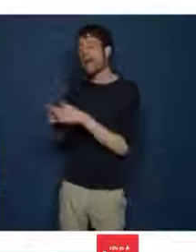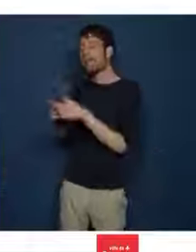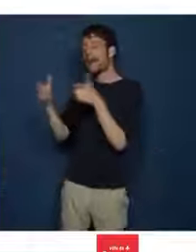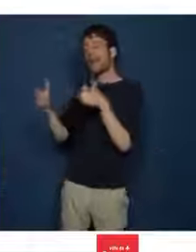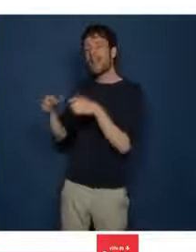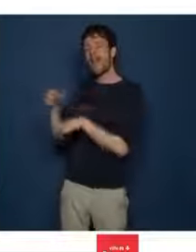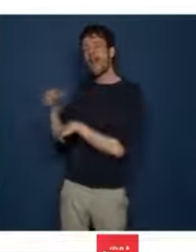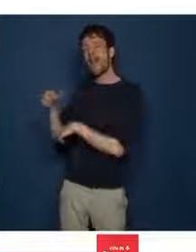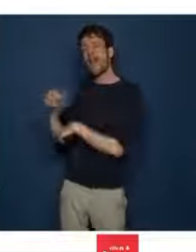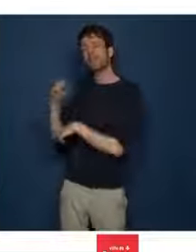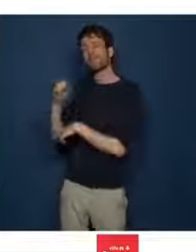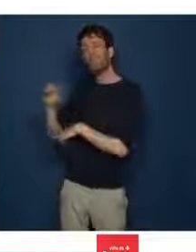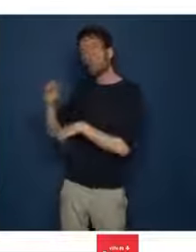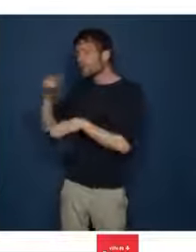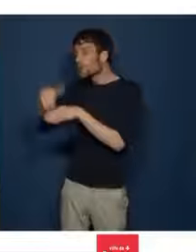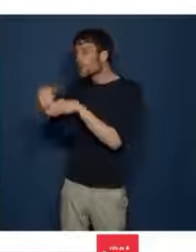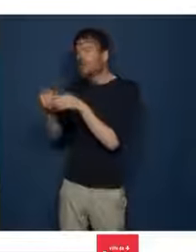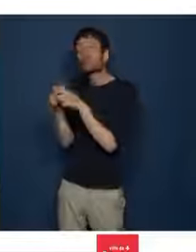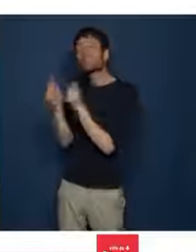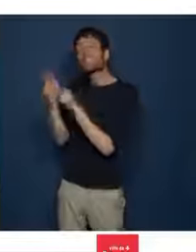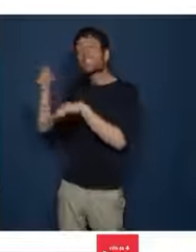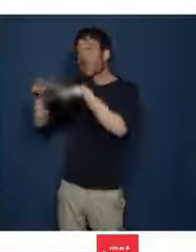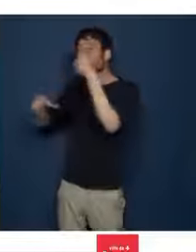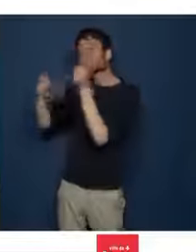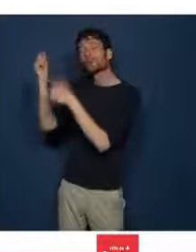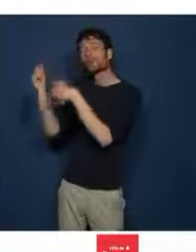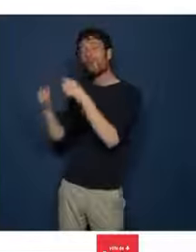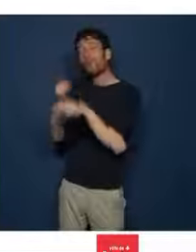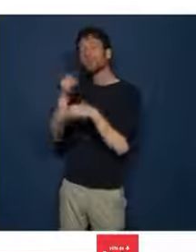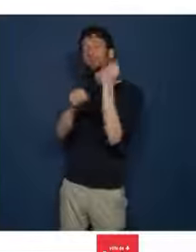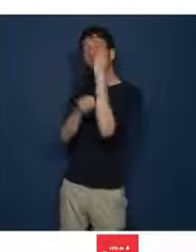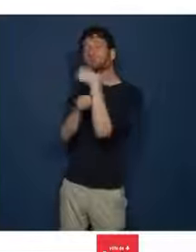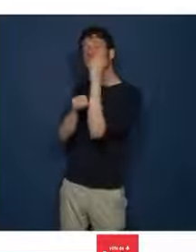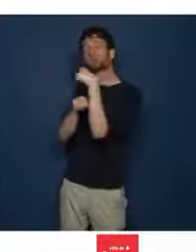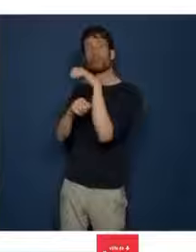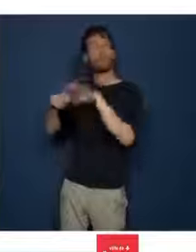d'horticulture, vous encombre et vous indiffère depuis toujours.